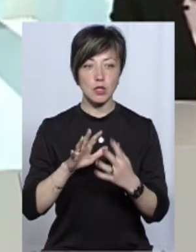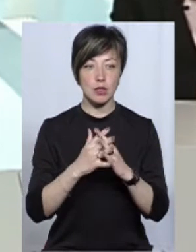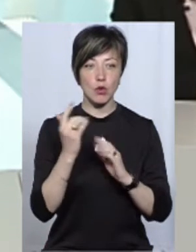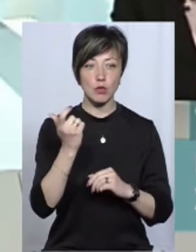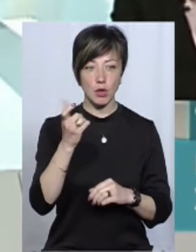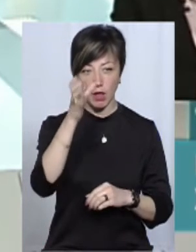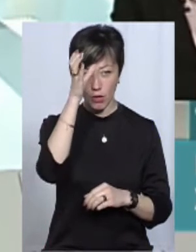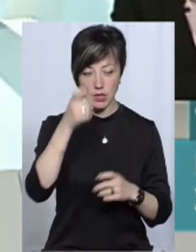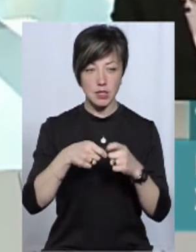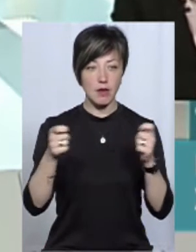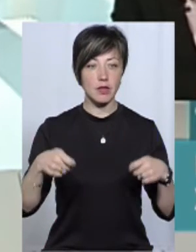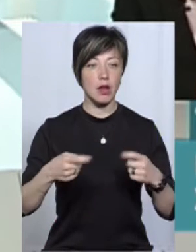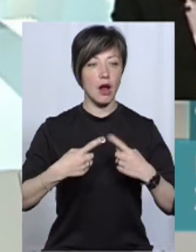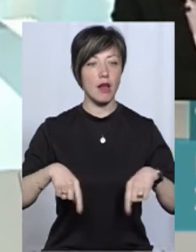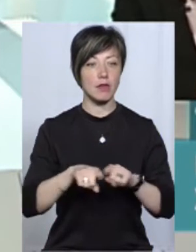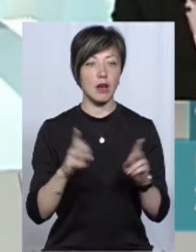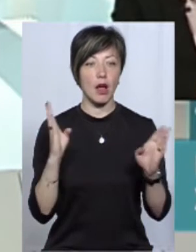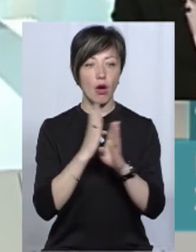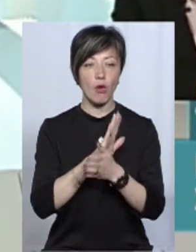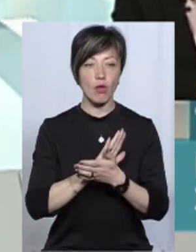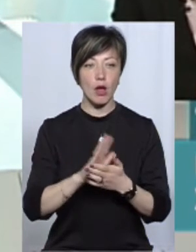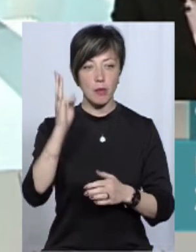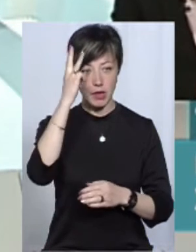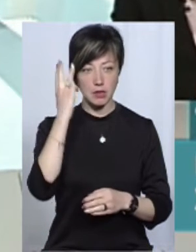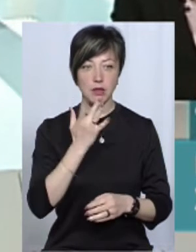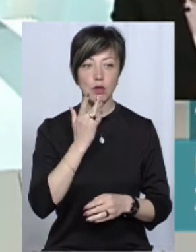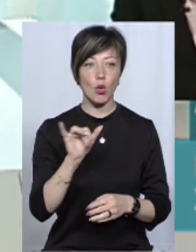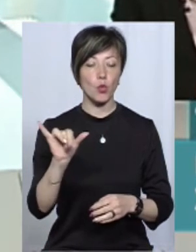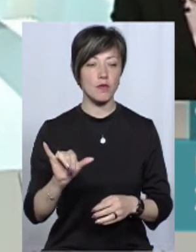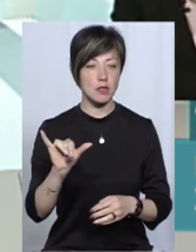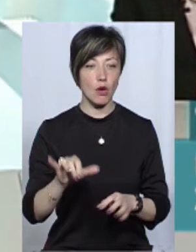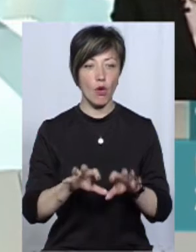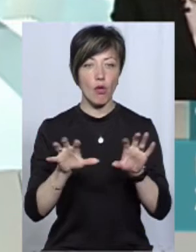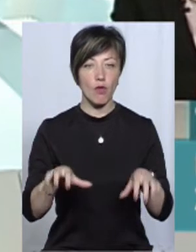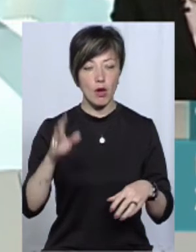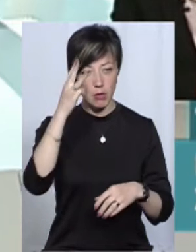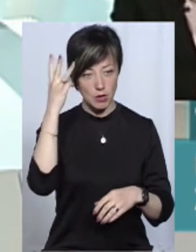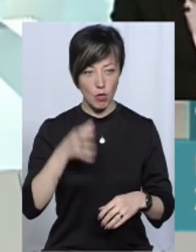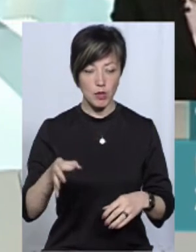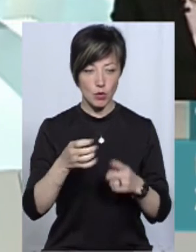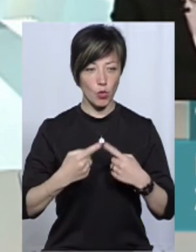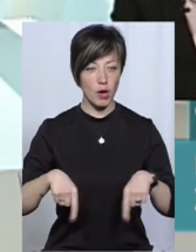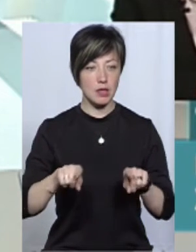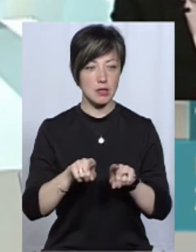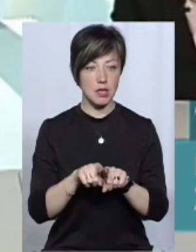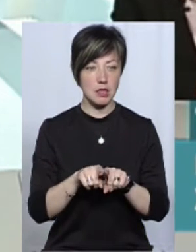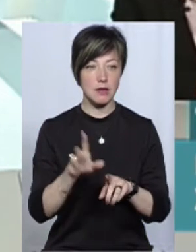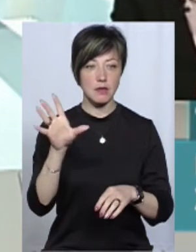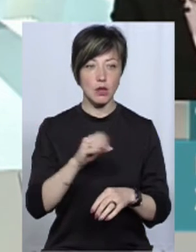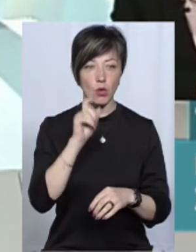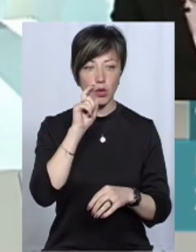сільськогосподарських наук, завідувачкою кафедри екології Хмельницького національного університету, головою Хмельницької обласної організації